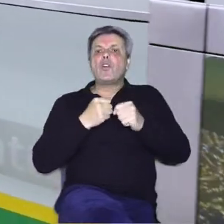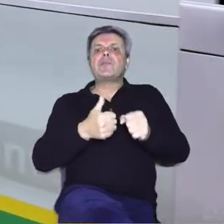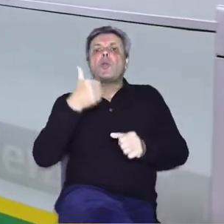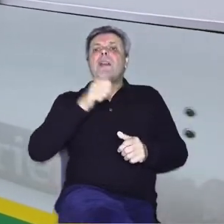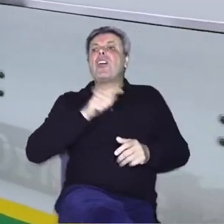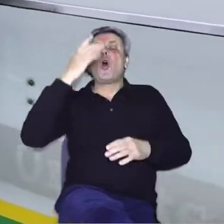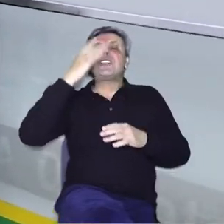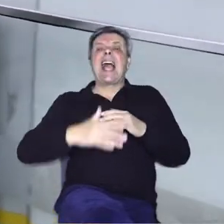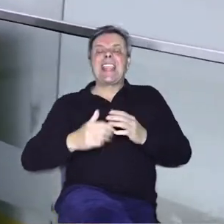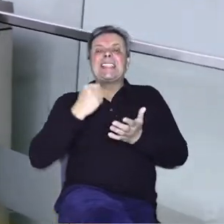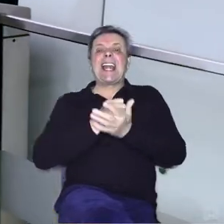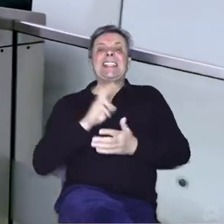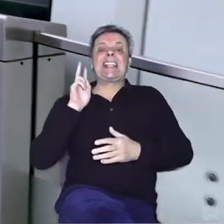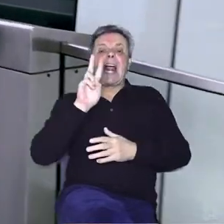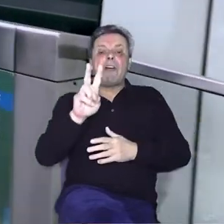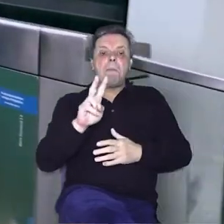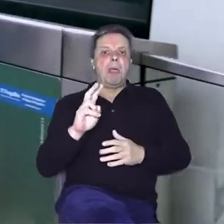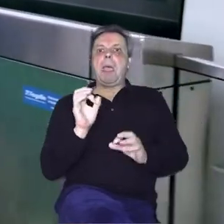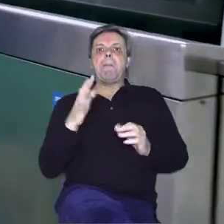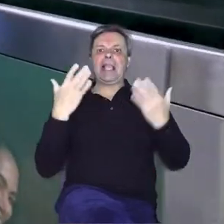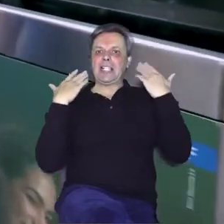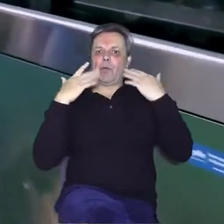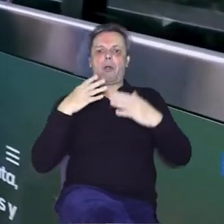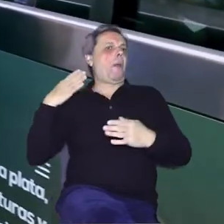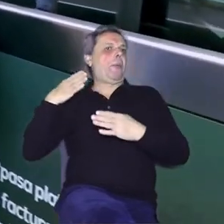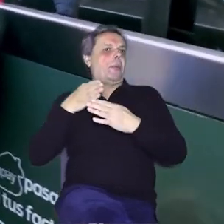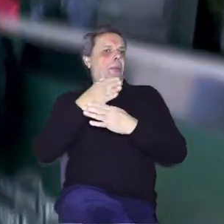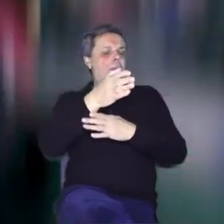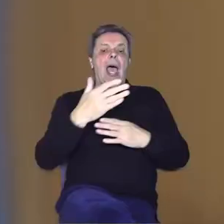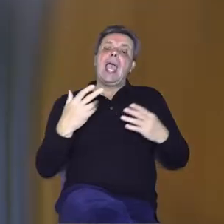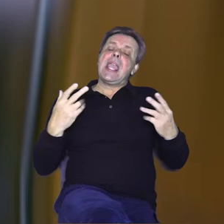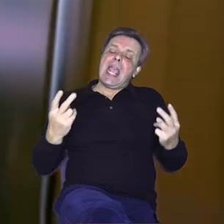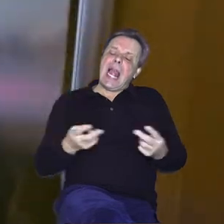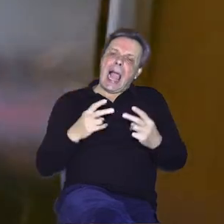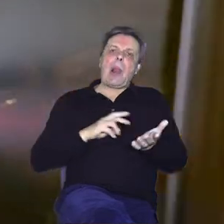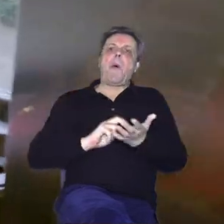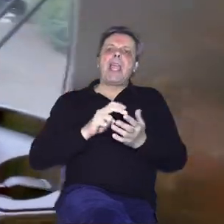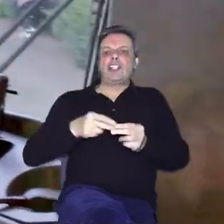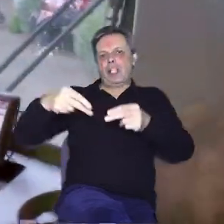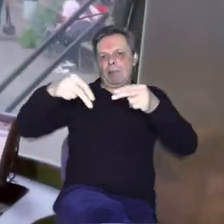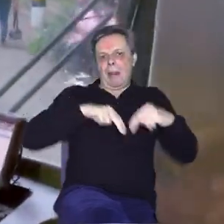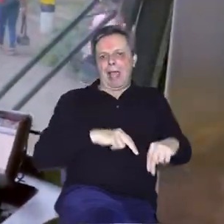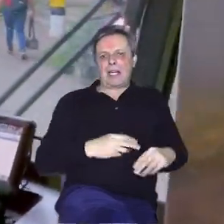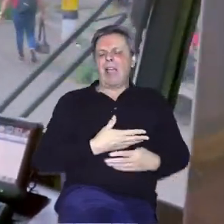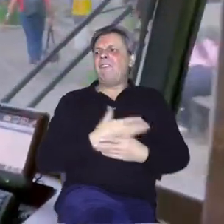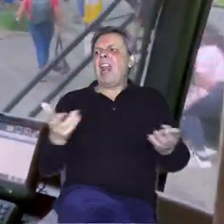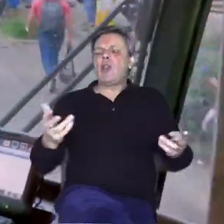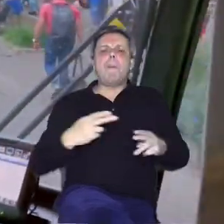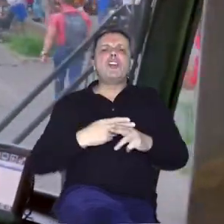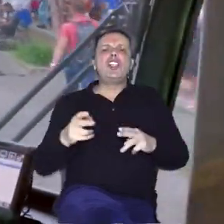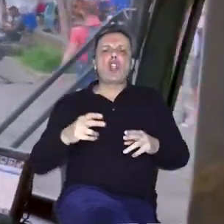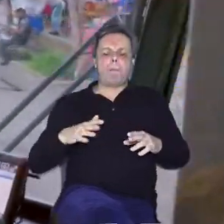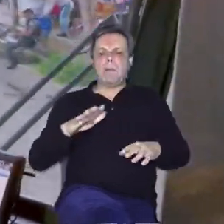zadnje stanice tramvajem, koji bešurno glizi jednom tračnicom, a onda lagano pješice krenuo natrag, velikom čistom